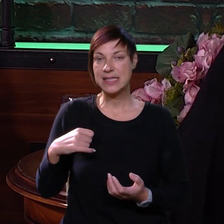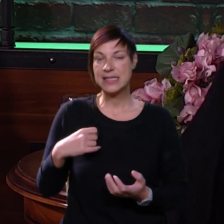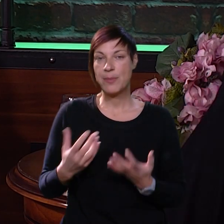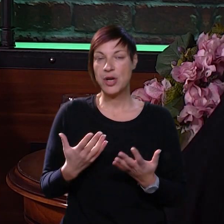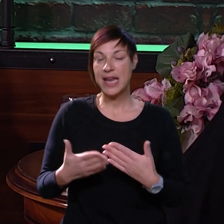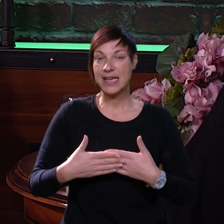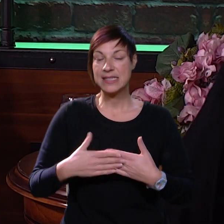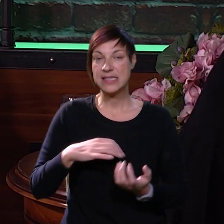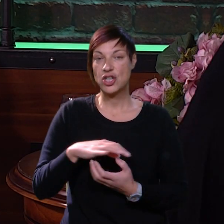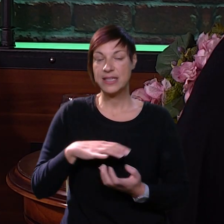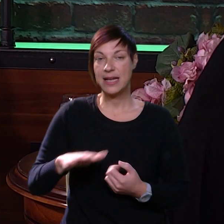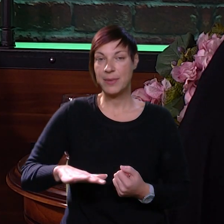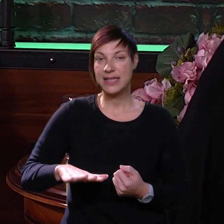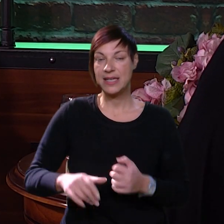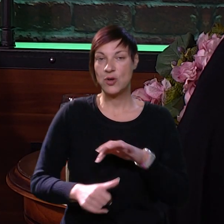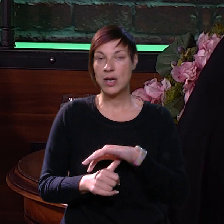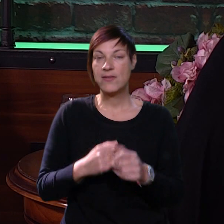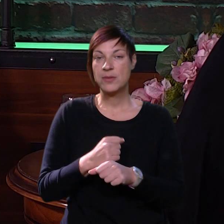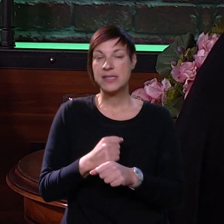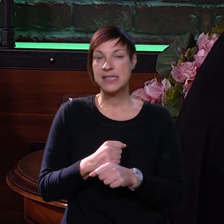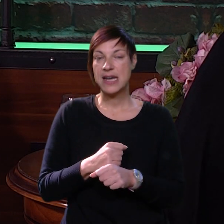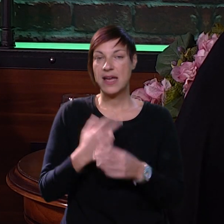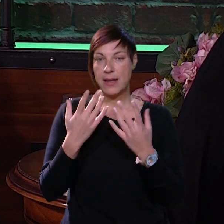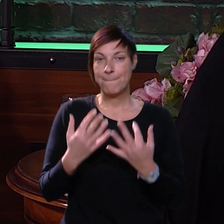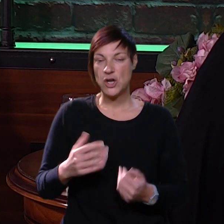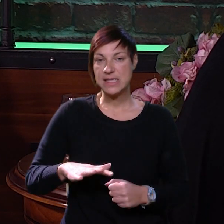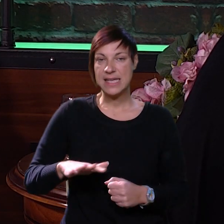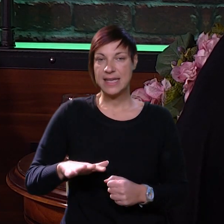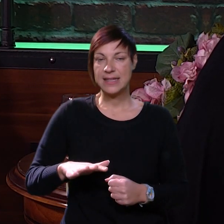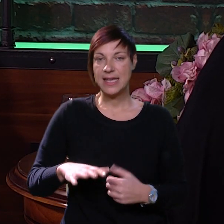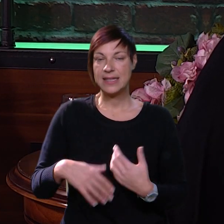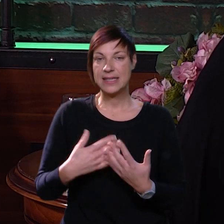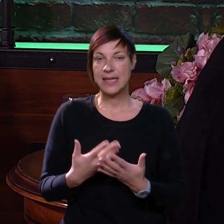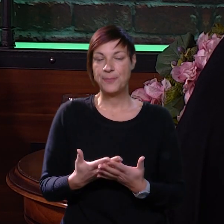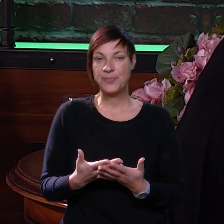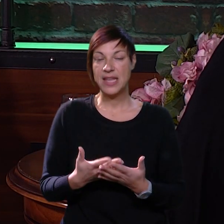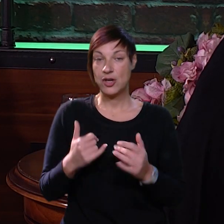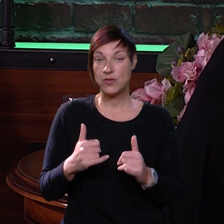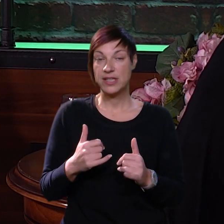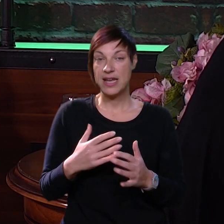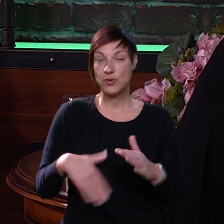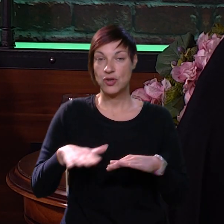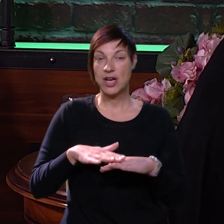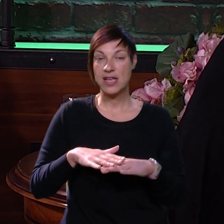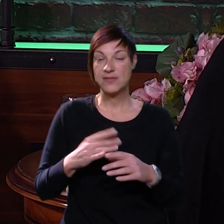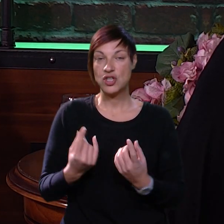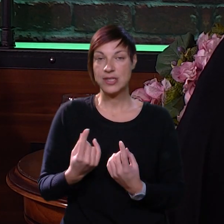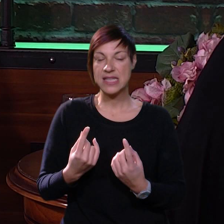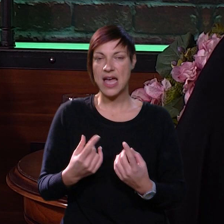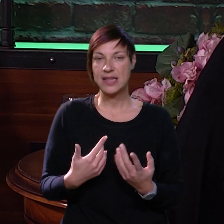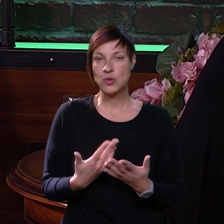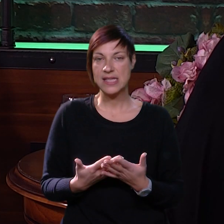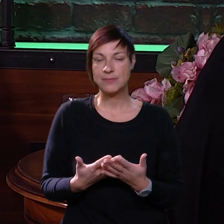samo, nekad bude sa roditeljima i djetetom. Uglavnom, uvijek se radi ta neka procjena djeteta njegovog trenutnog razvojnog